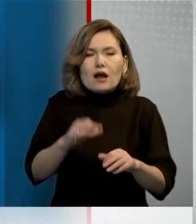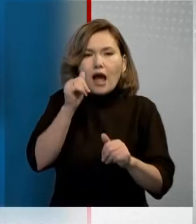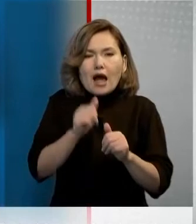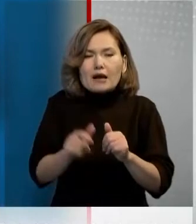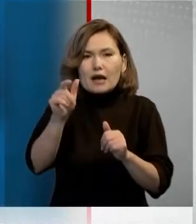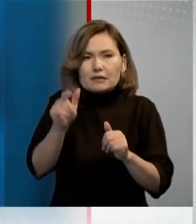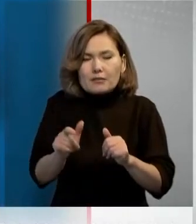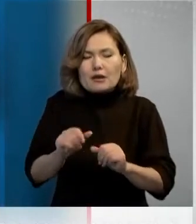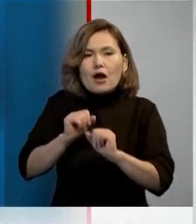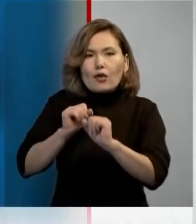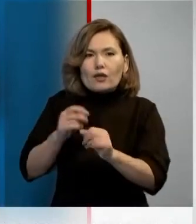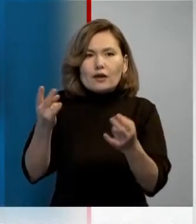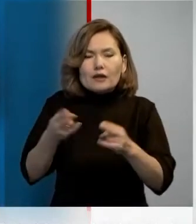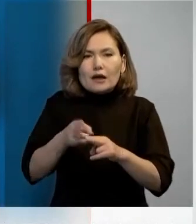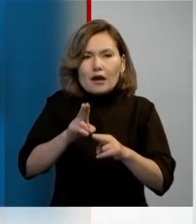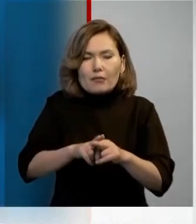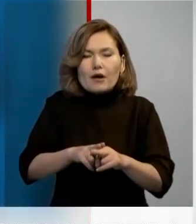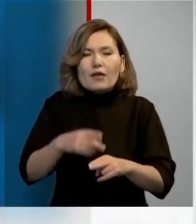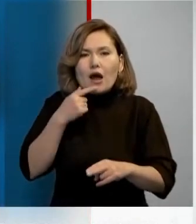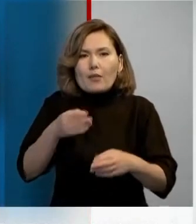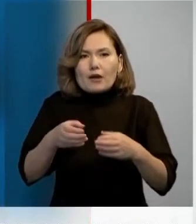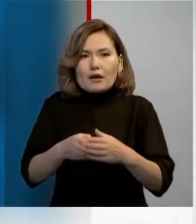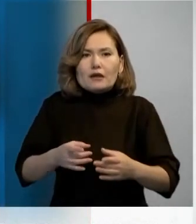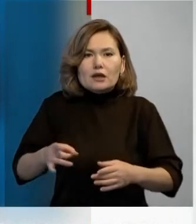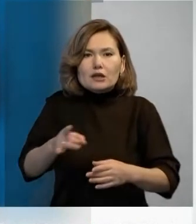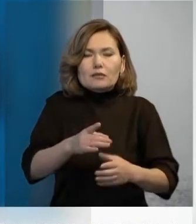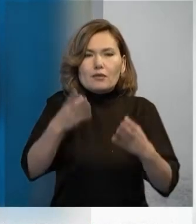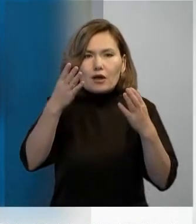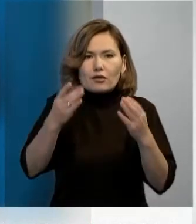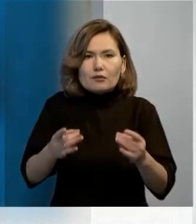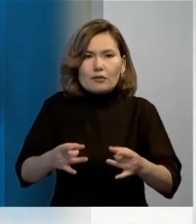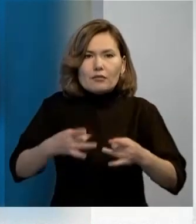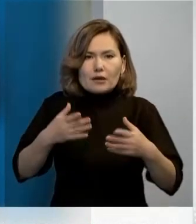парзе екеніне тоқталып, марапат алғандарды республика күнімен қыттықтады.